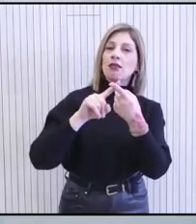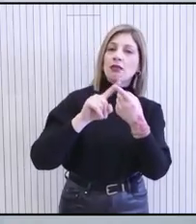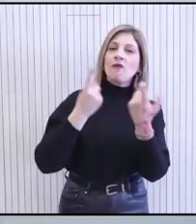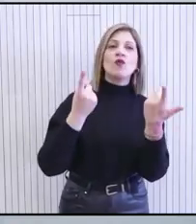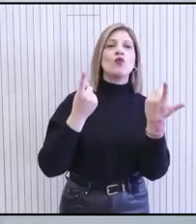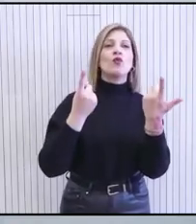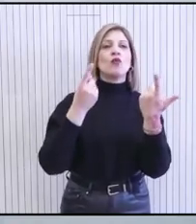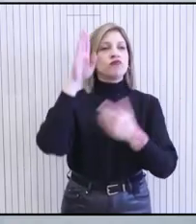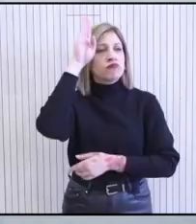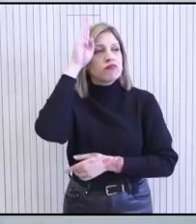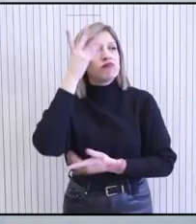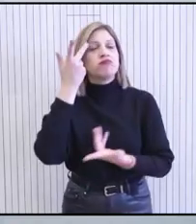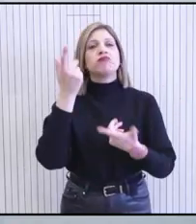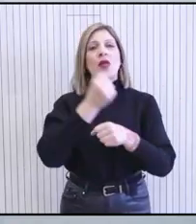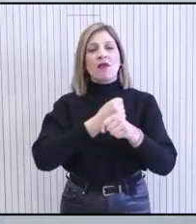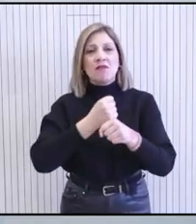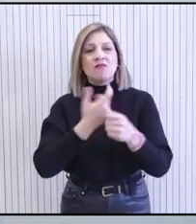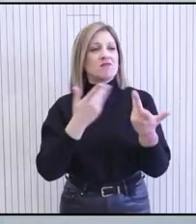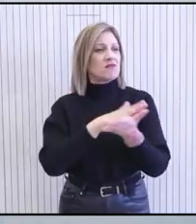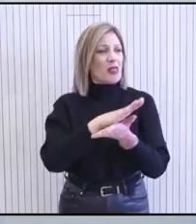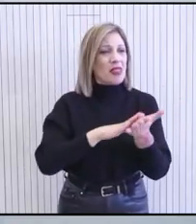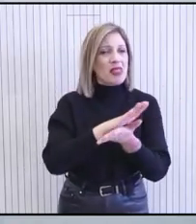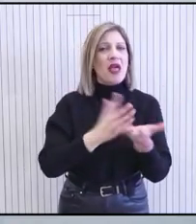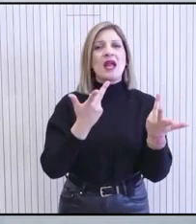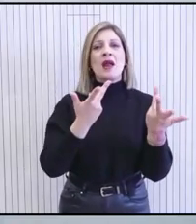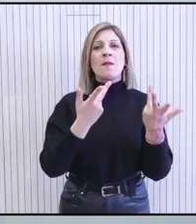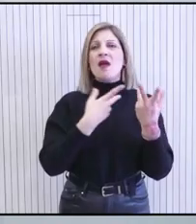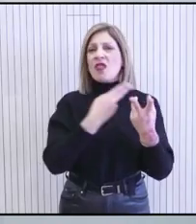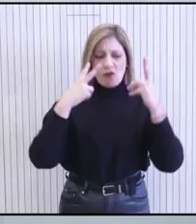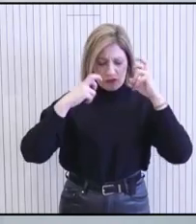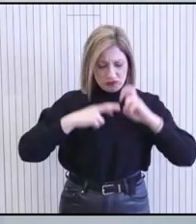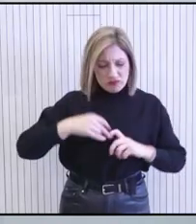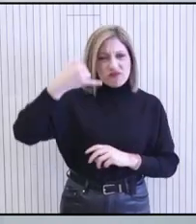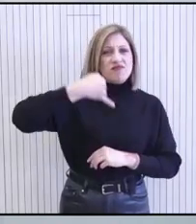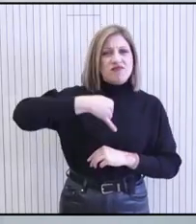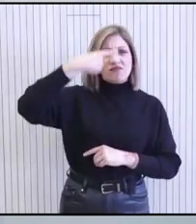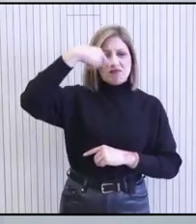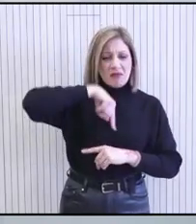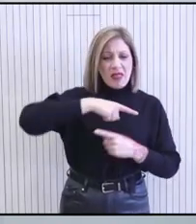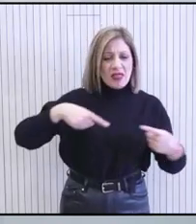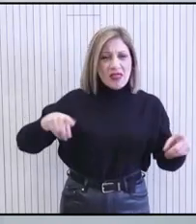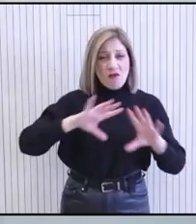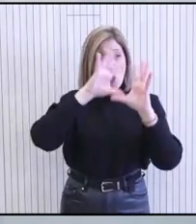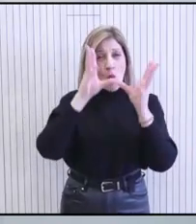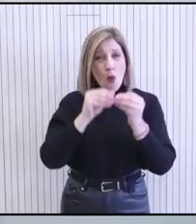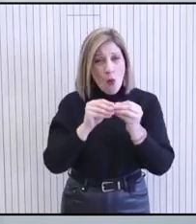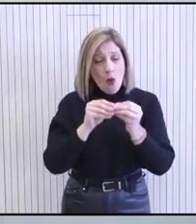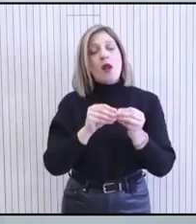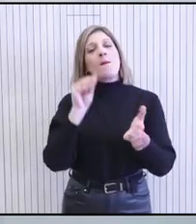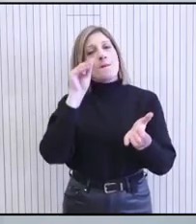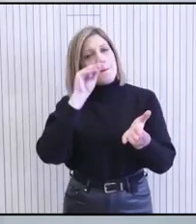φροντίδες, νοσηλίες για χορήγηση θεραπείας, οι ενδοσκοπήσεις και οι επεμβάσεις που επηρεάζονται από αυτή την απεργία θα